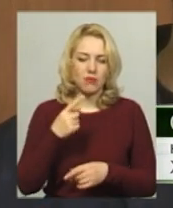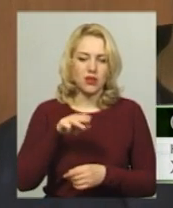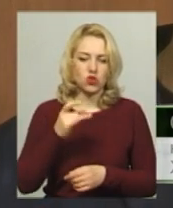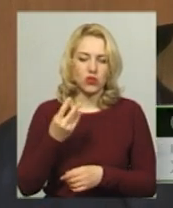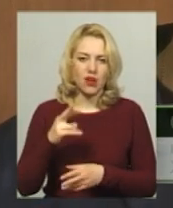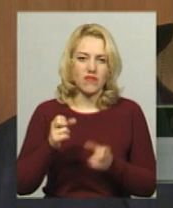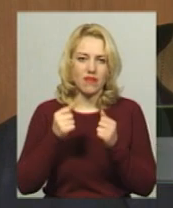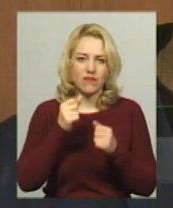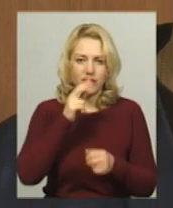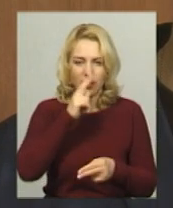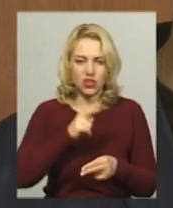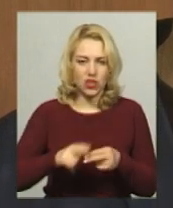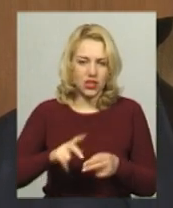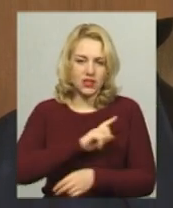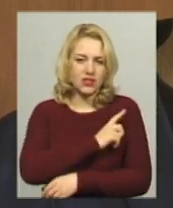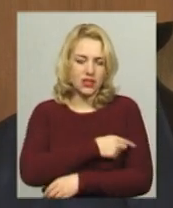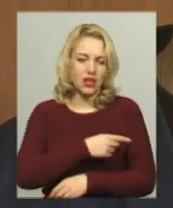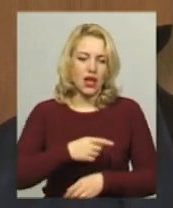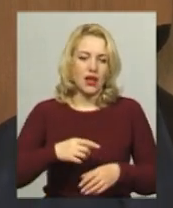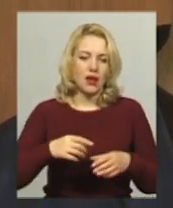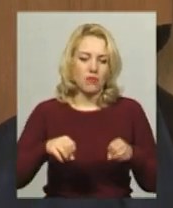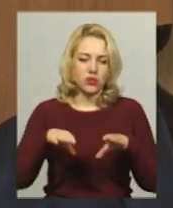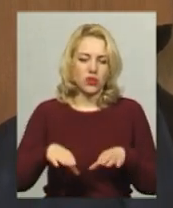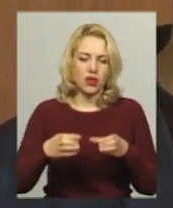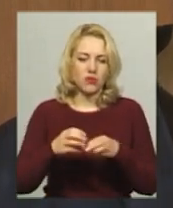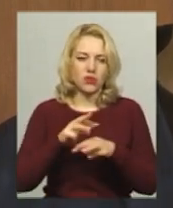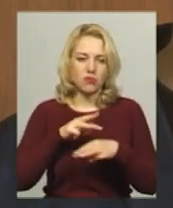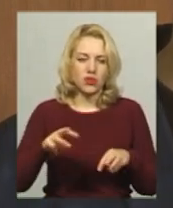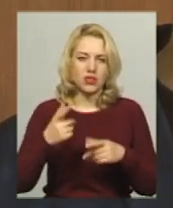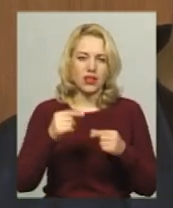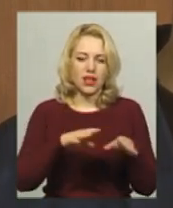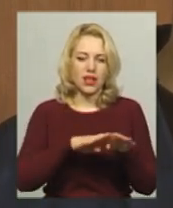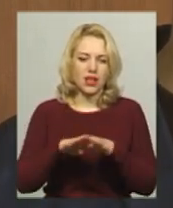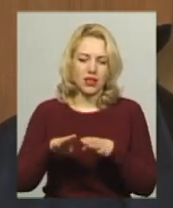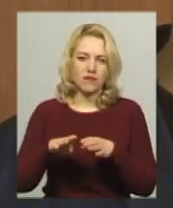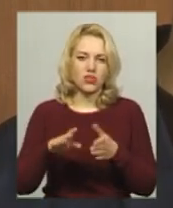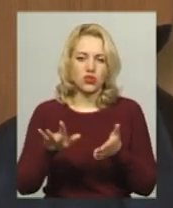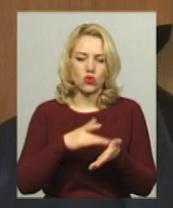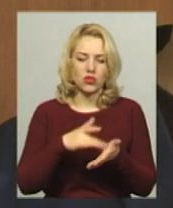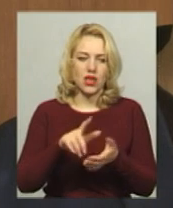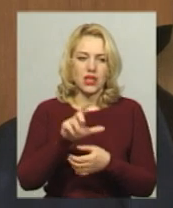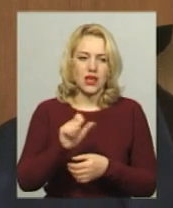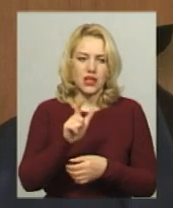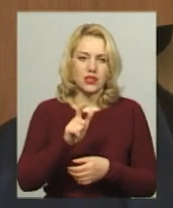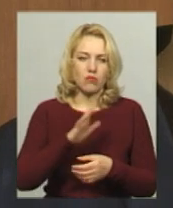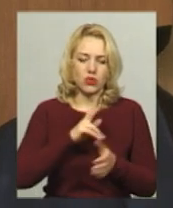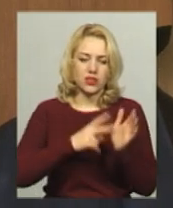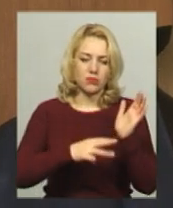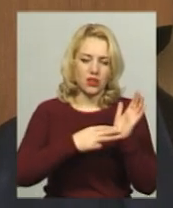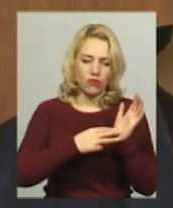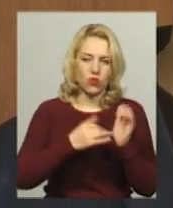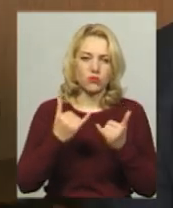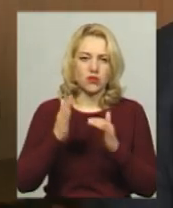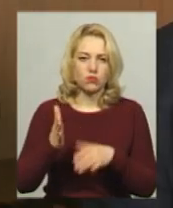силу постанови Кабінету міністрів, де рівень розрахунку за газ був 78%, зараз буде